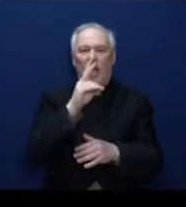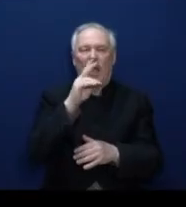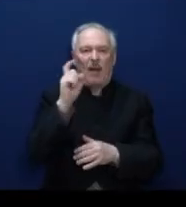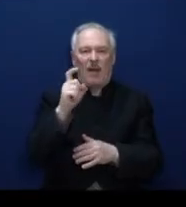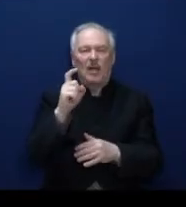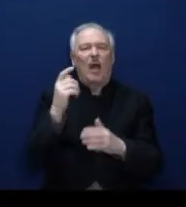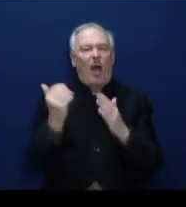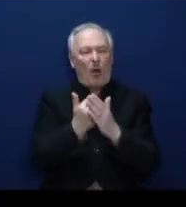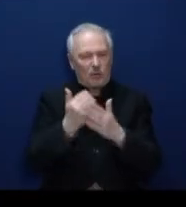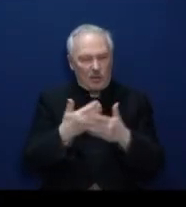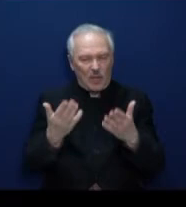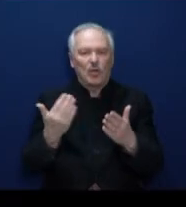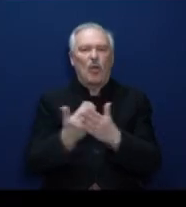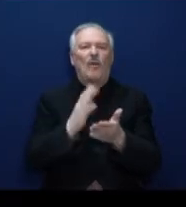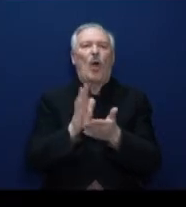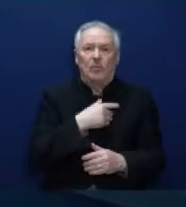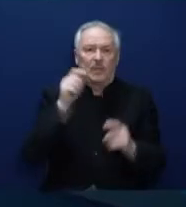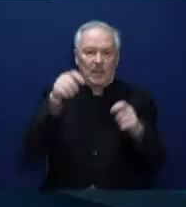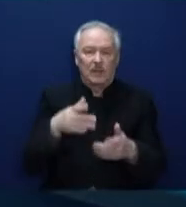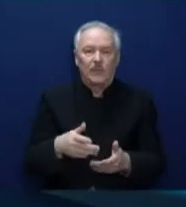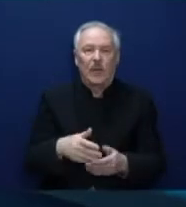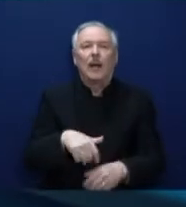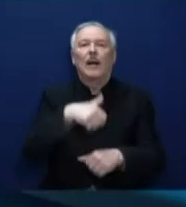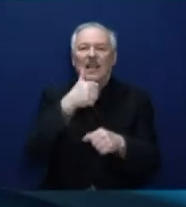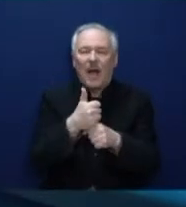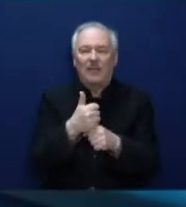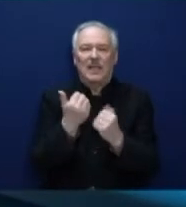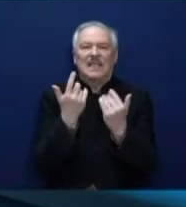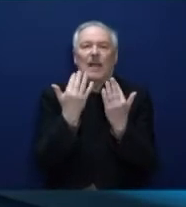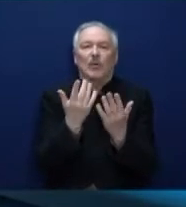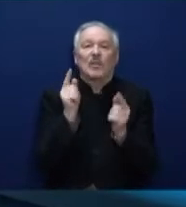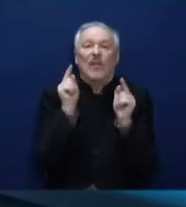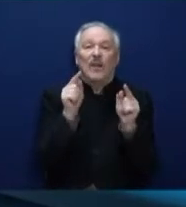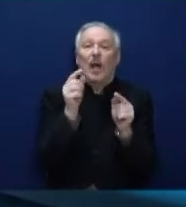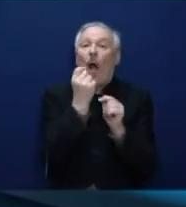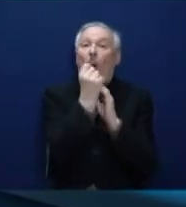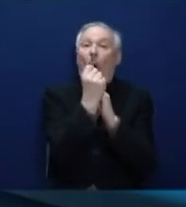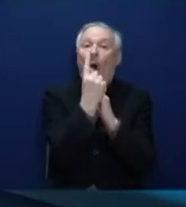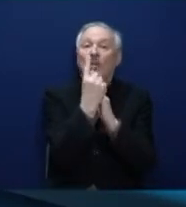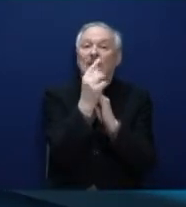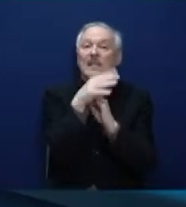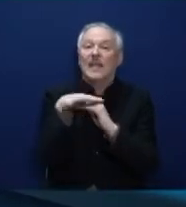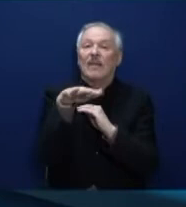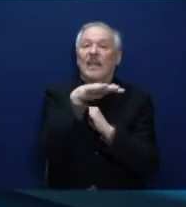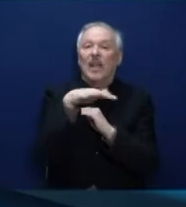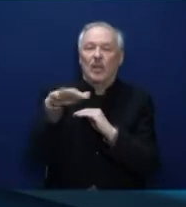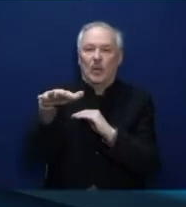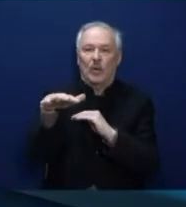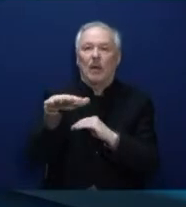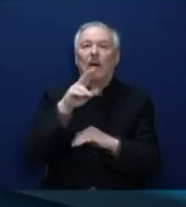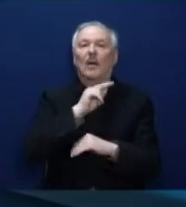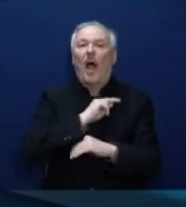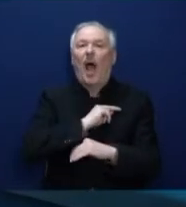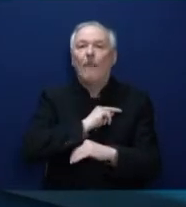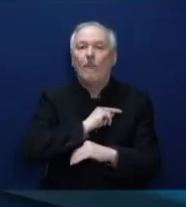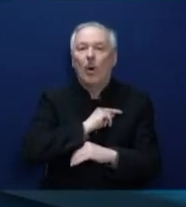более 500 миллионов рублей. Главный запрос в этих 11 территориях – это рабочие места.